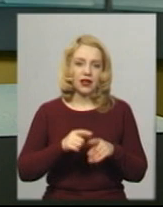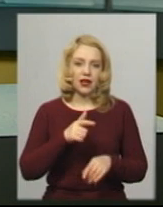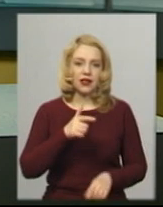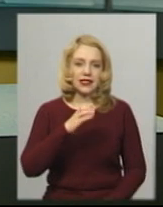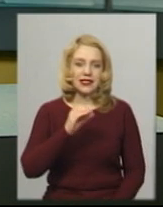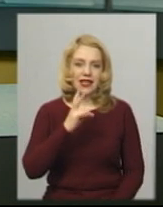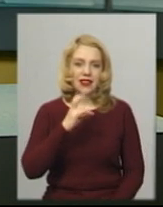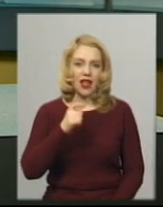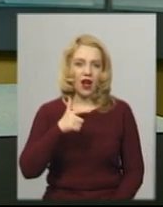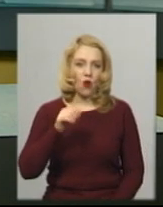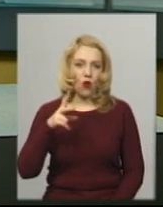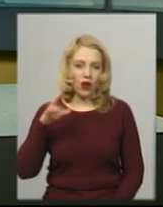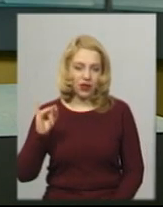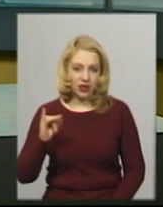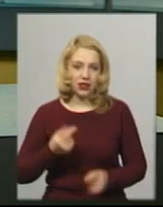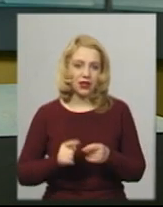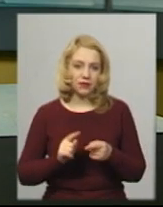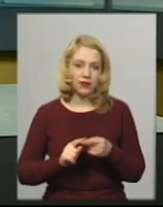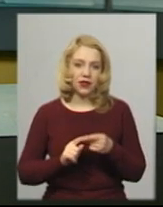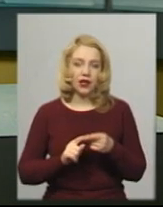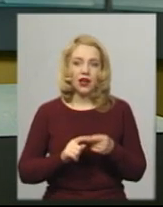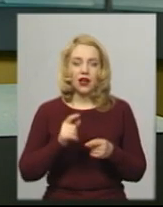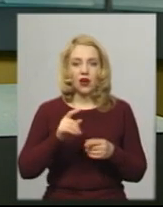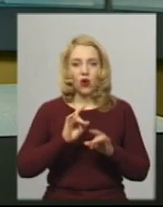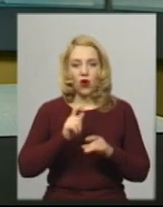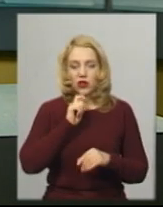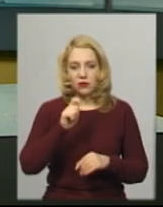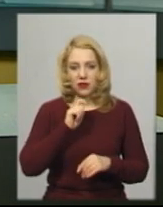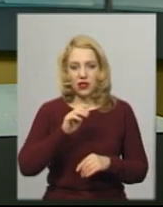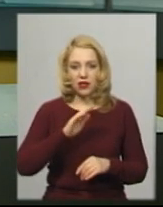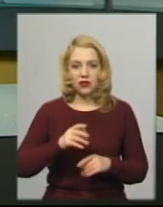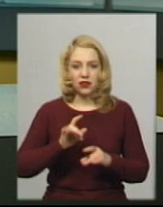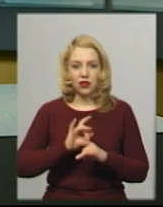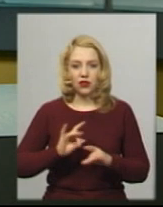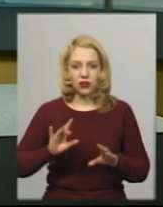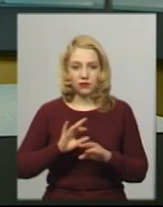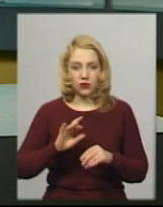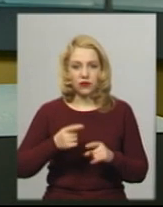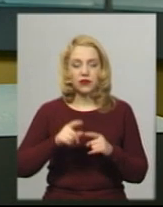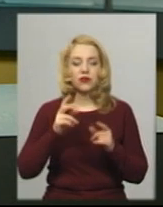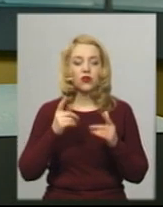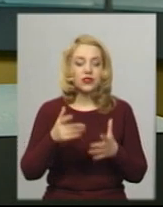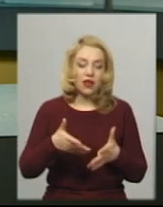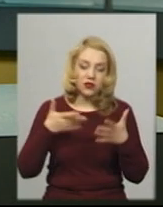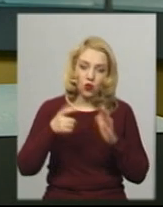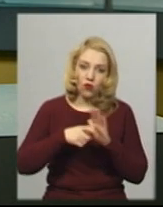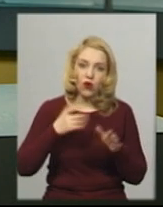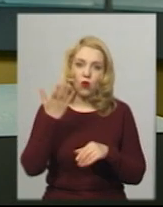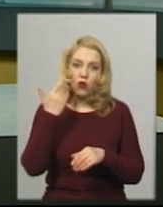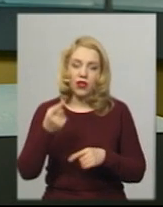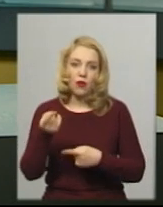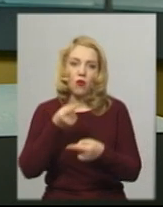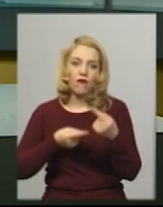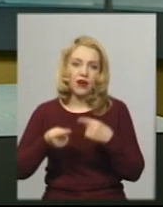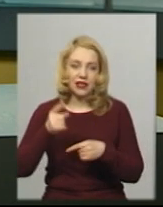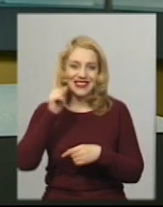Шемтова у селищі Меджибіж Ірмі Конеца. Кореспондентка Суспільного Тетяна Ворожцова з'ясовувала, коли до містечка повернуться